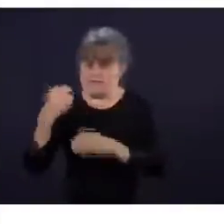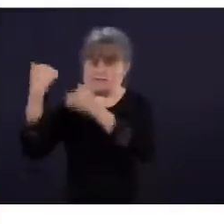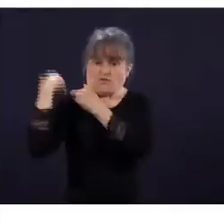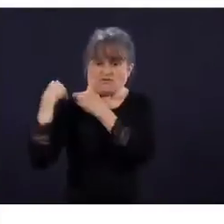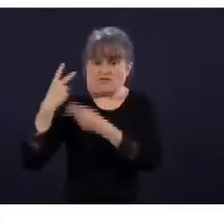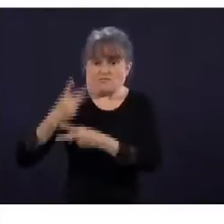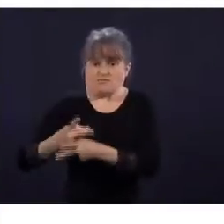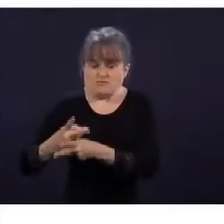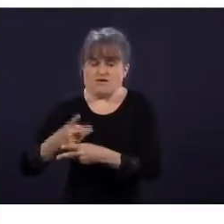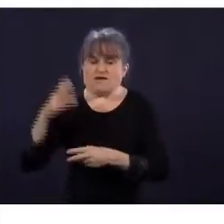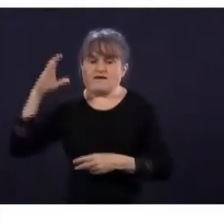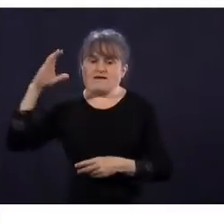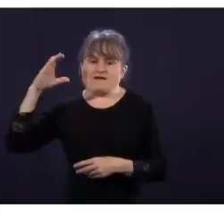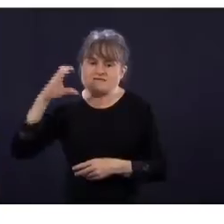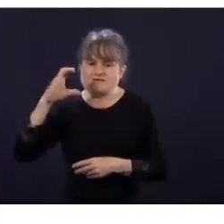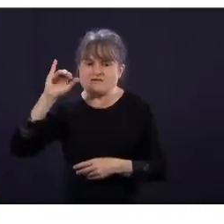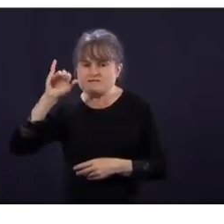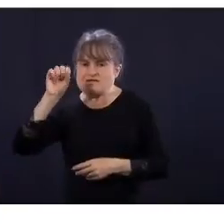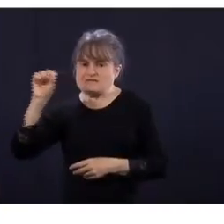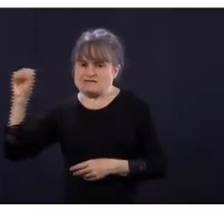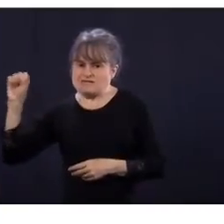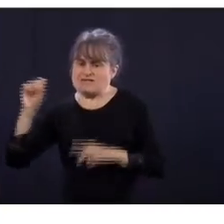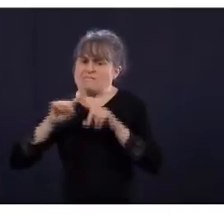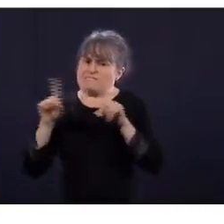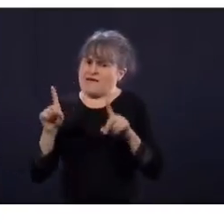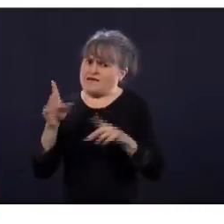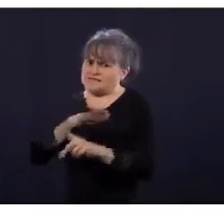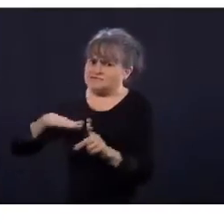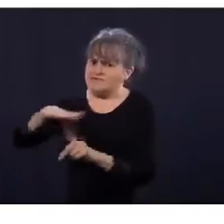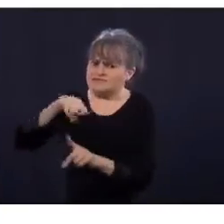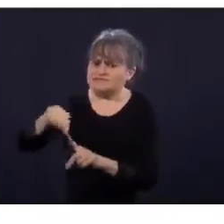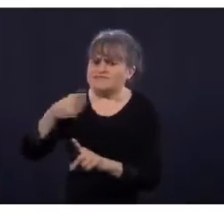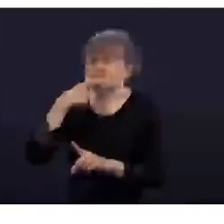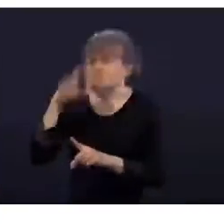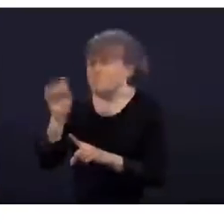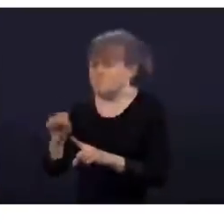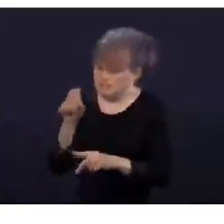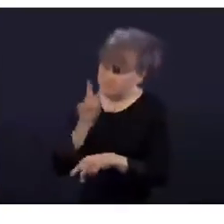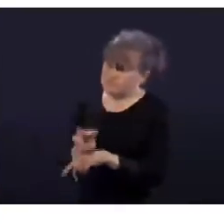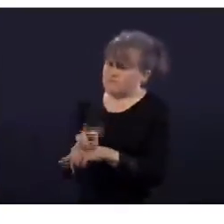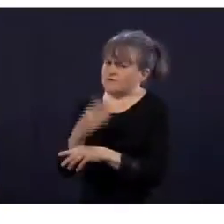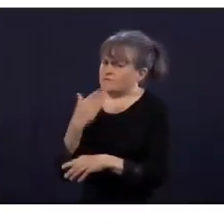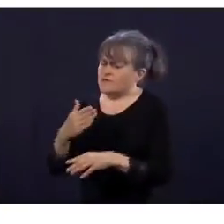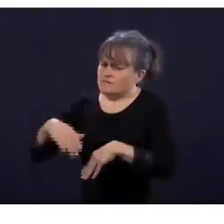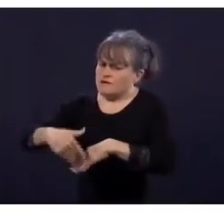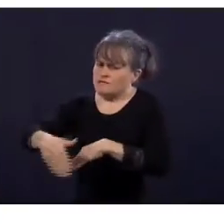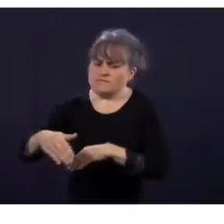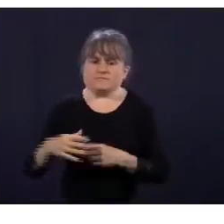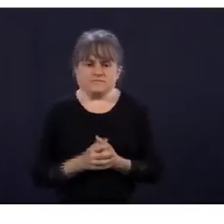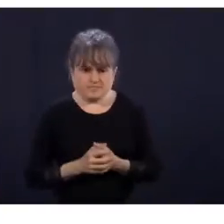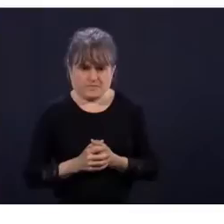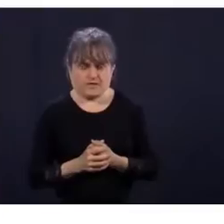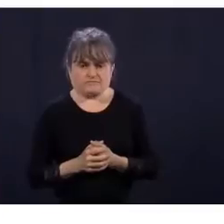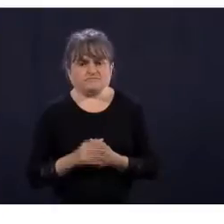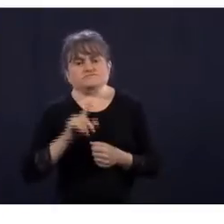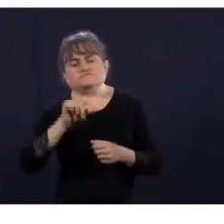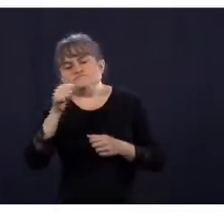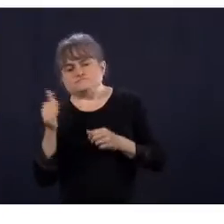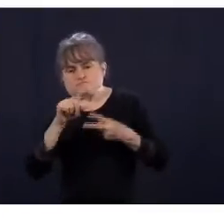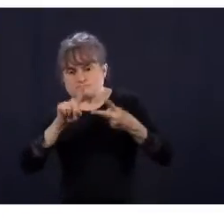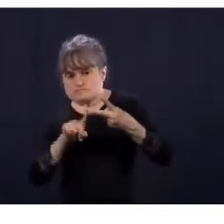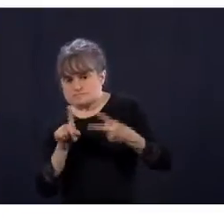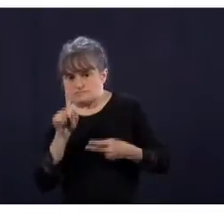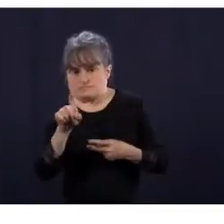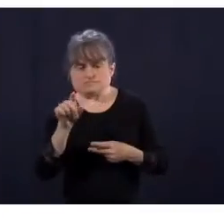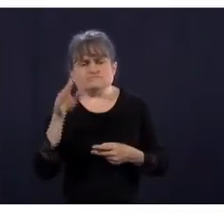Donc, il plus de gens sur une base quotidienne qui guérissent de la COVID que de gens qui la contractent alors qu'au Québec, on est toujours dans une hausse du